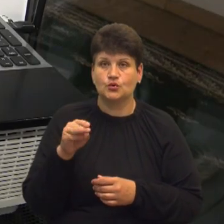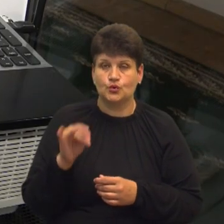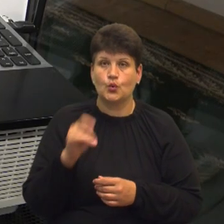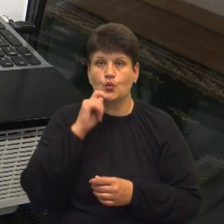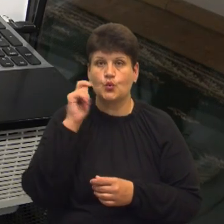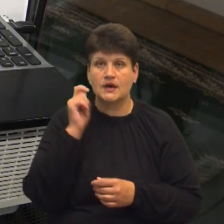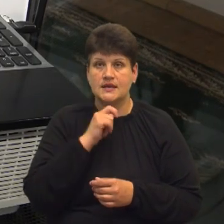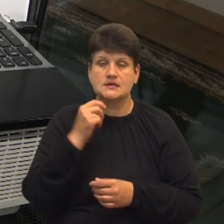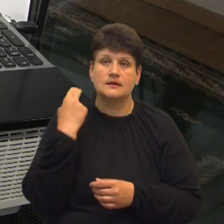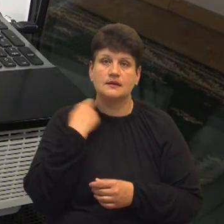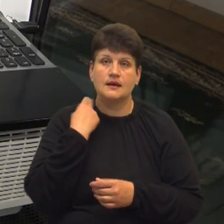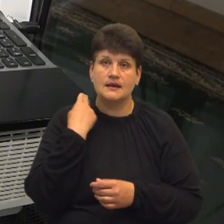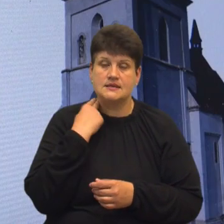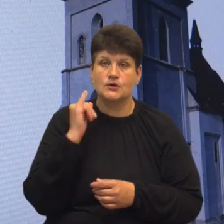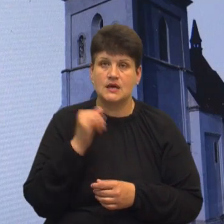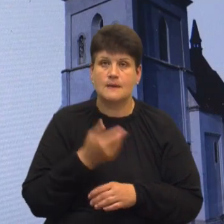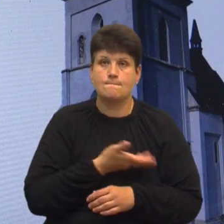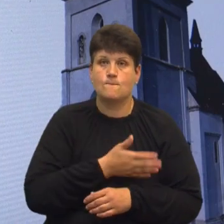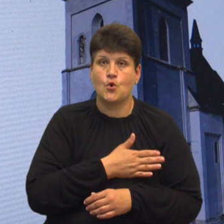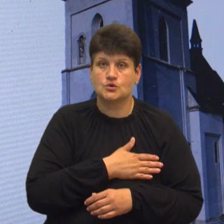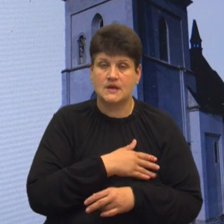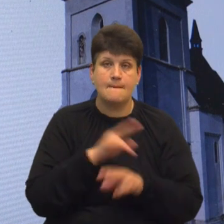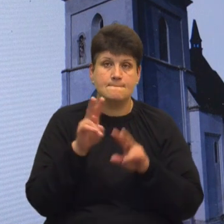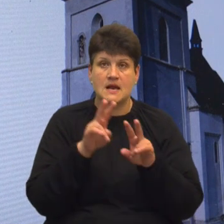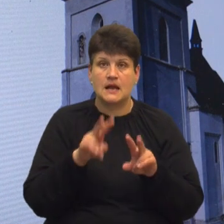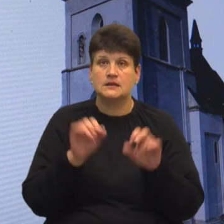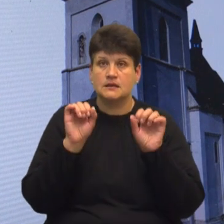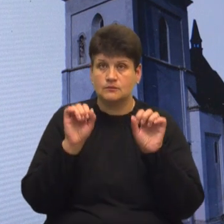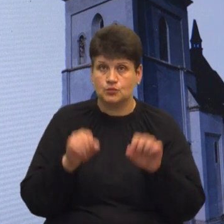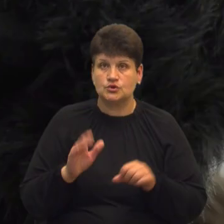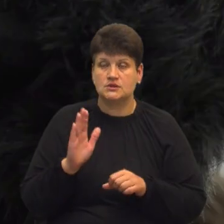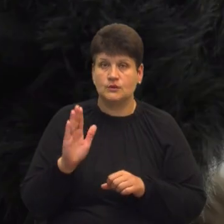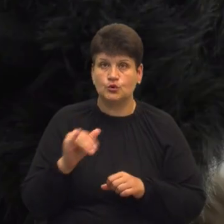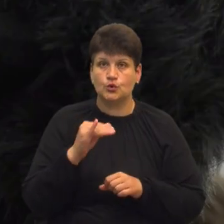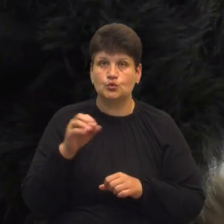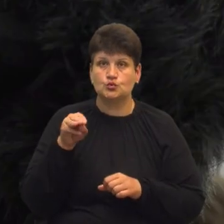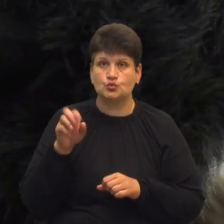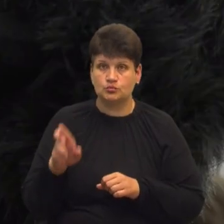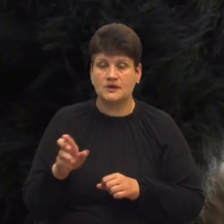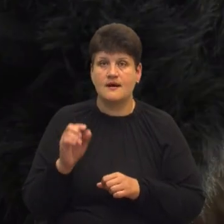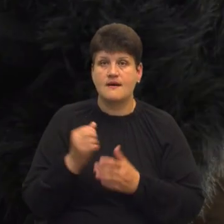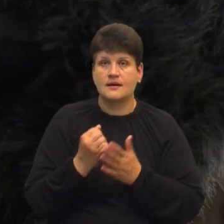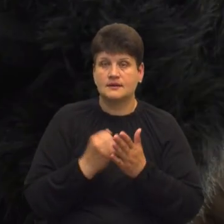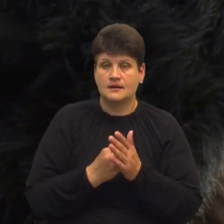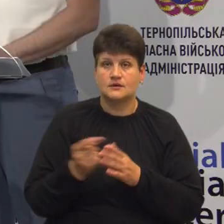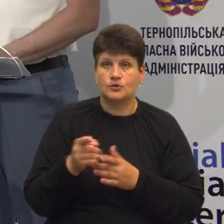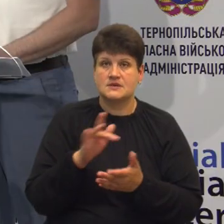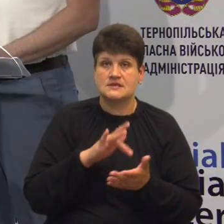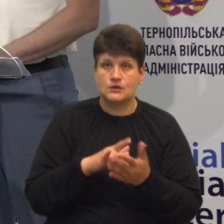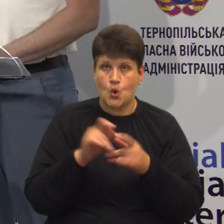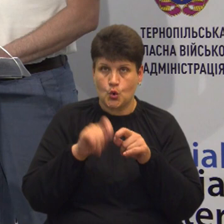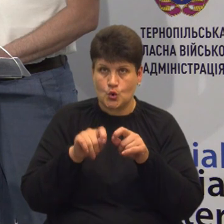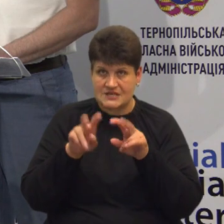українською, англійською та польською. Переглянути їх можна буде на ютуб-каналі Тернопільського центру дослідження пам'яток.